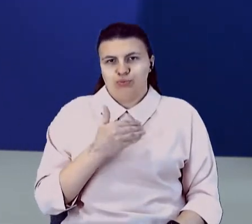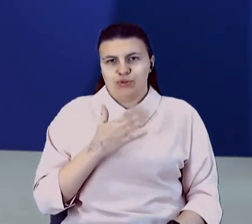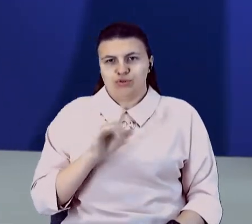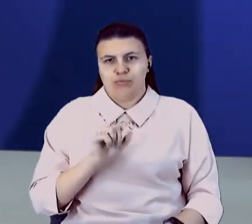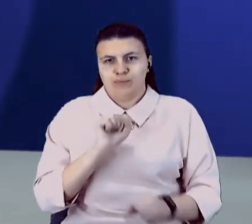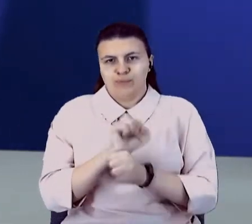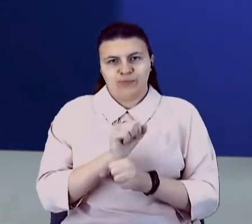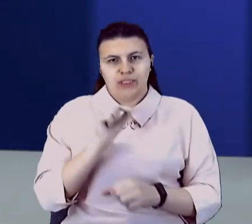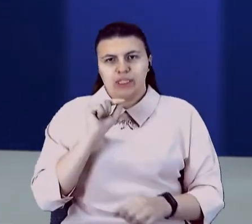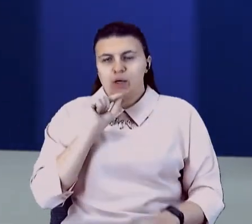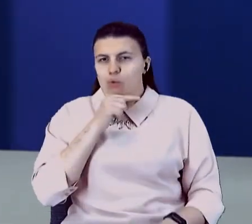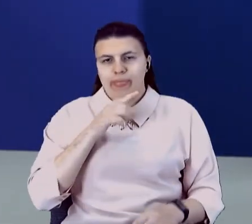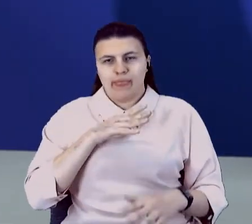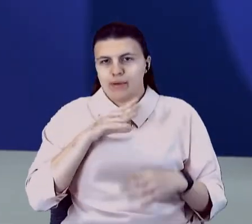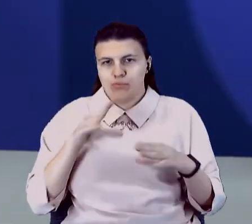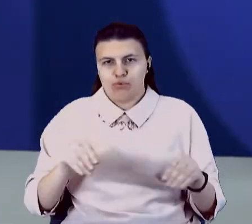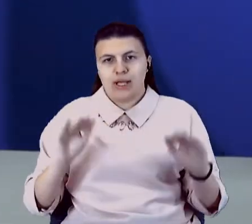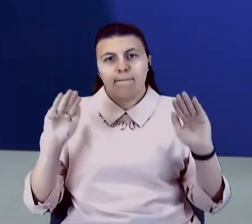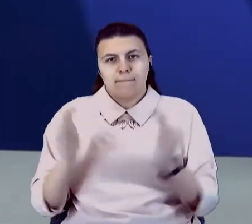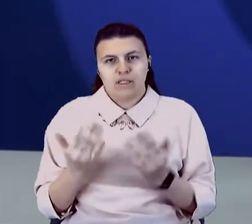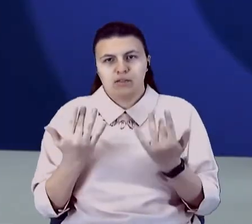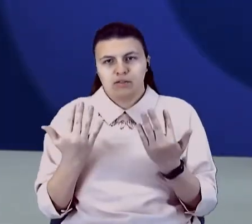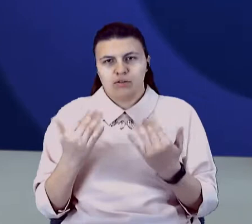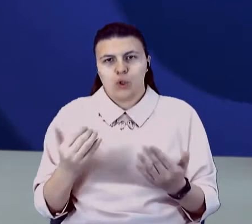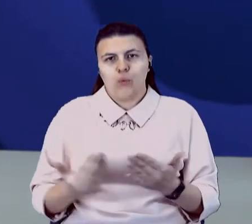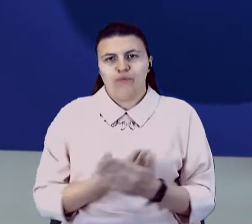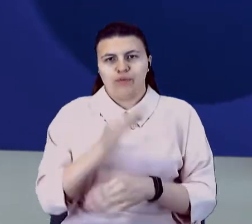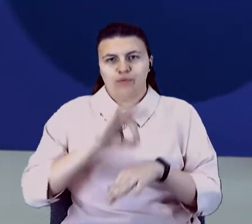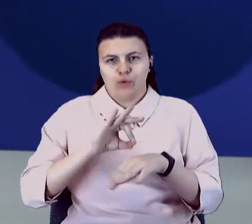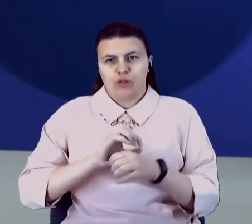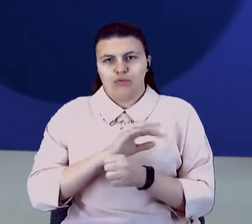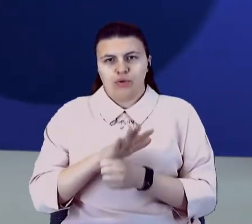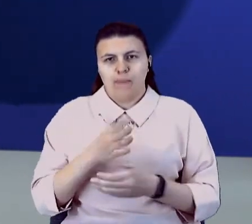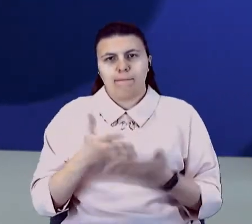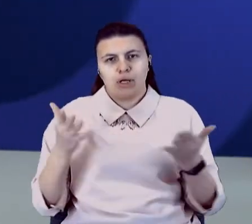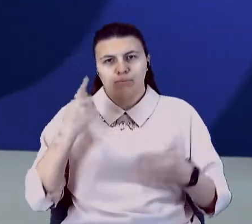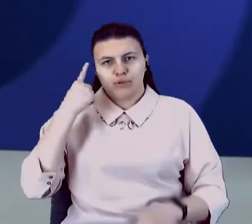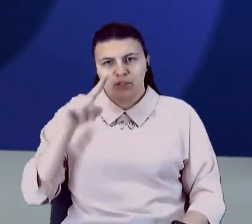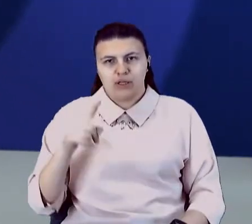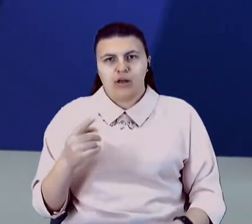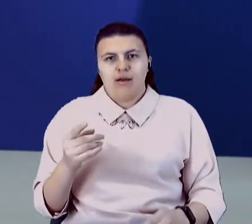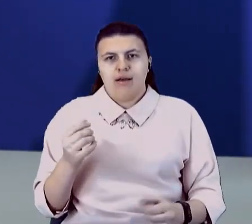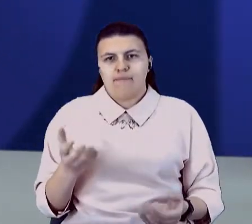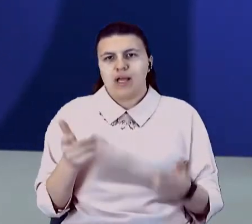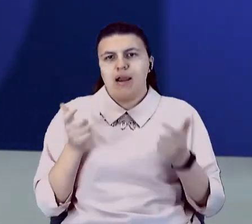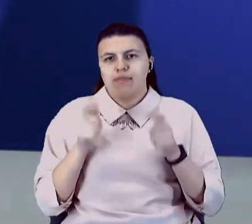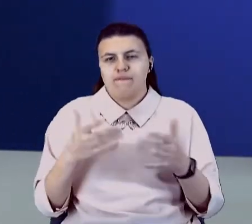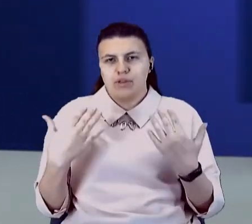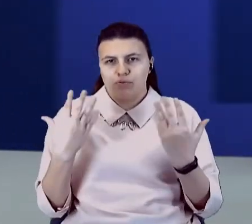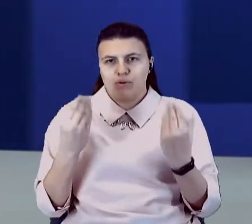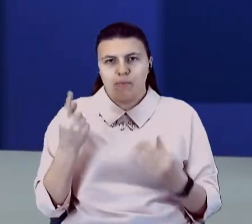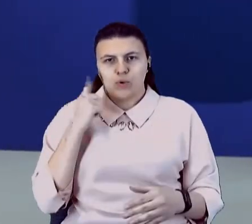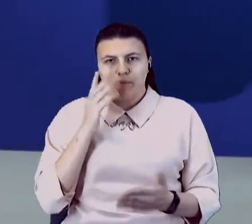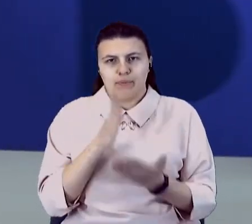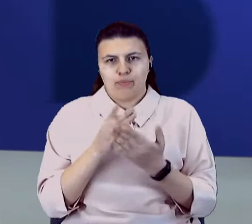зменшити кількість нових хворих на коронавірус. Більше про ініціативу карантин вихідного дня давайте послухаємо у прямій мові